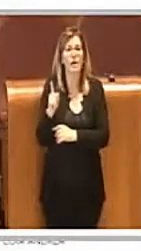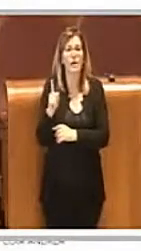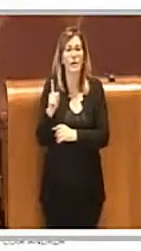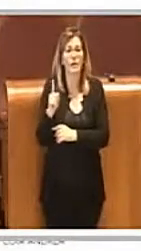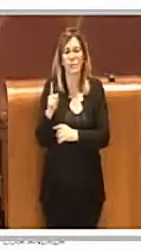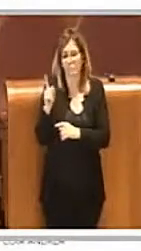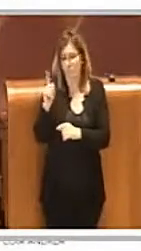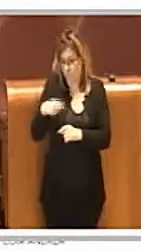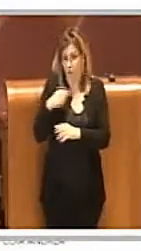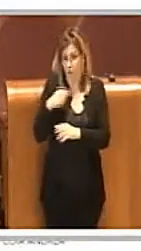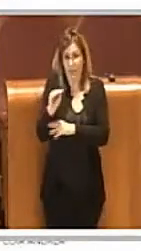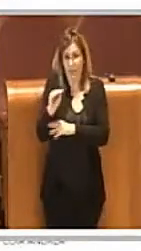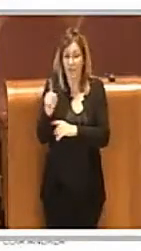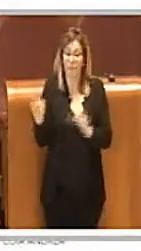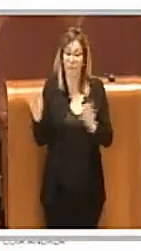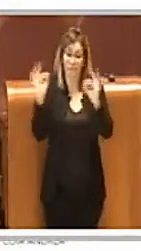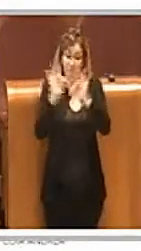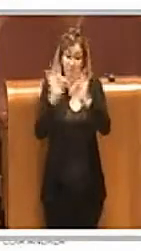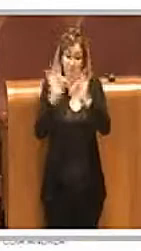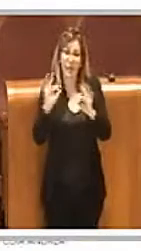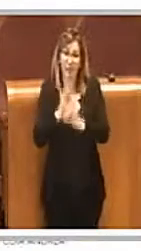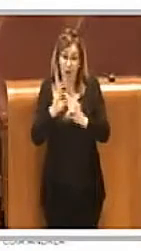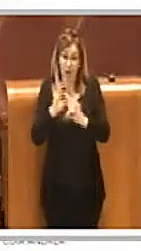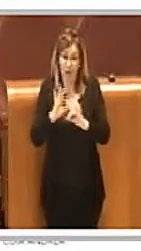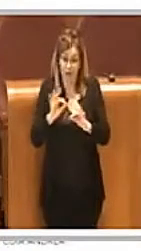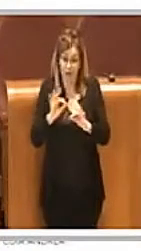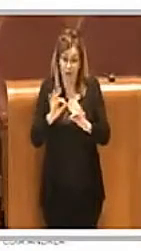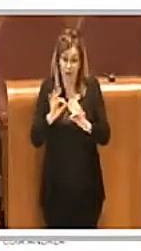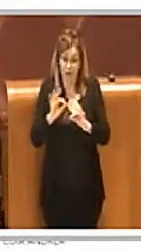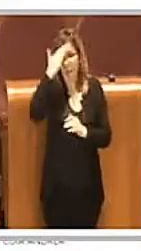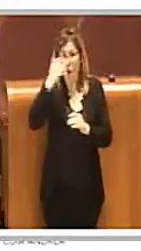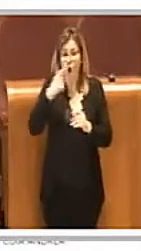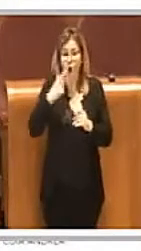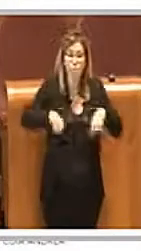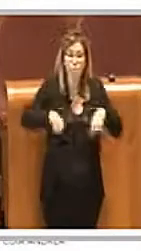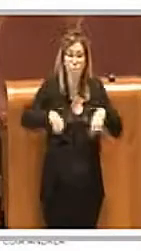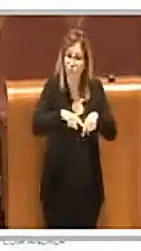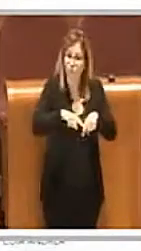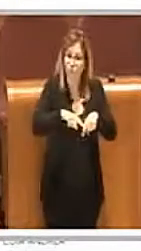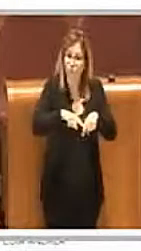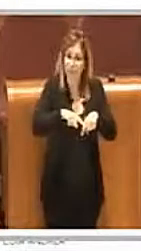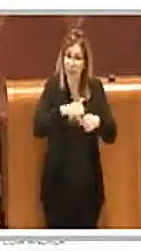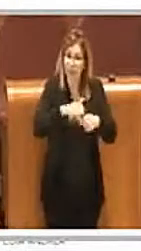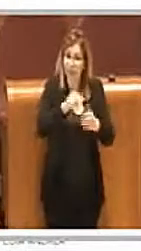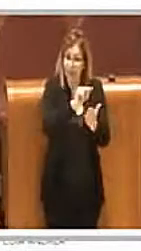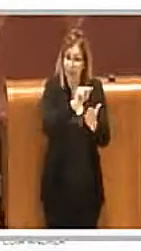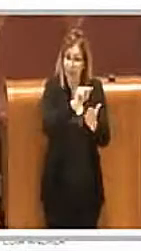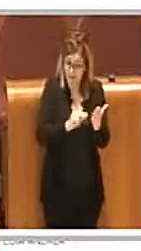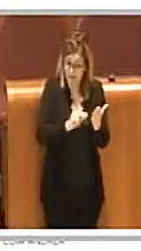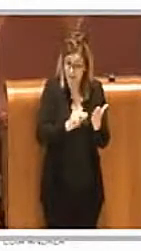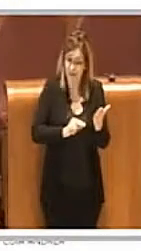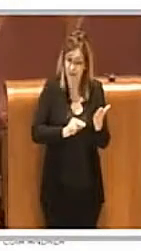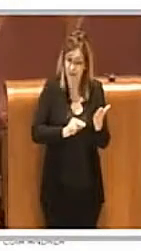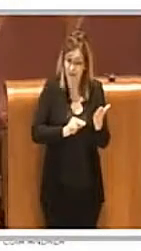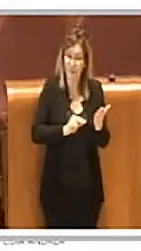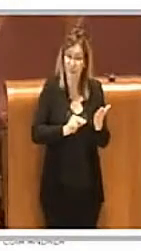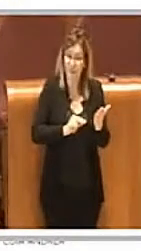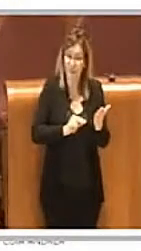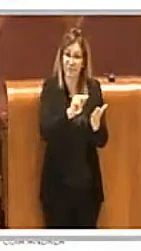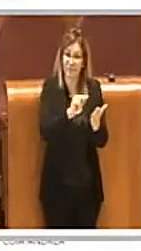nostra richiesta di preparare una memoria di giunta che possa andare a semplificare